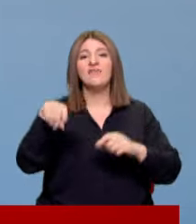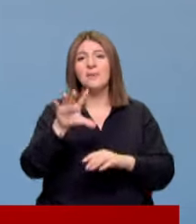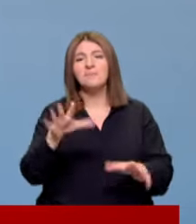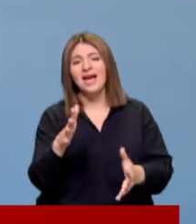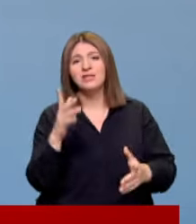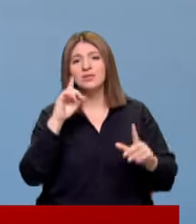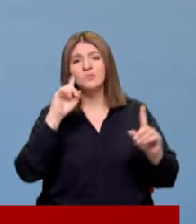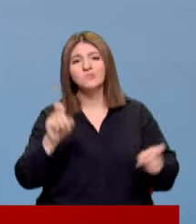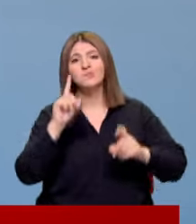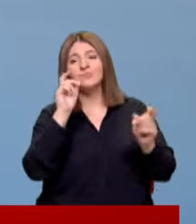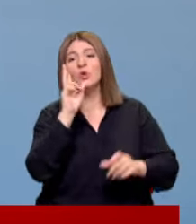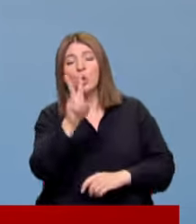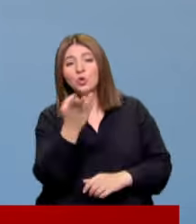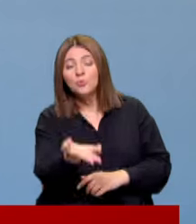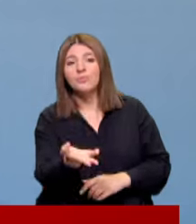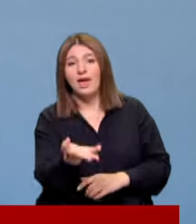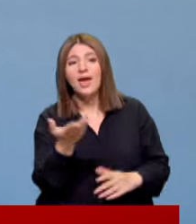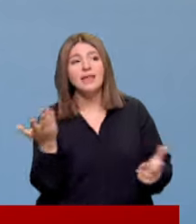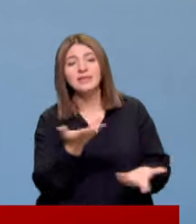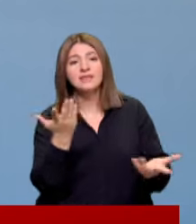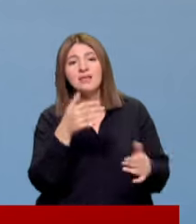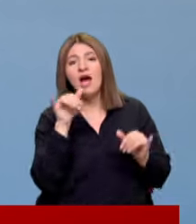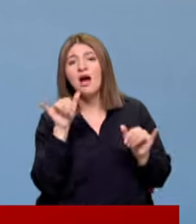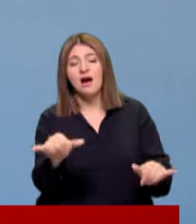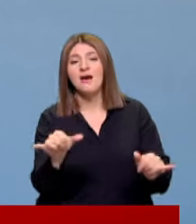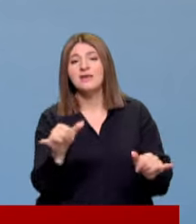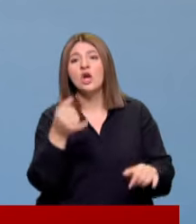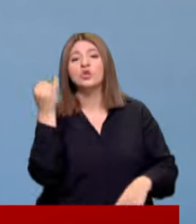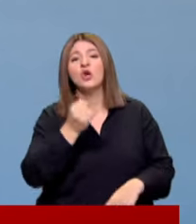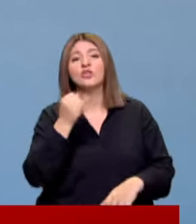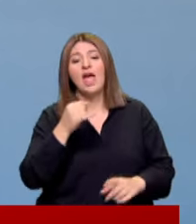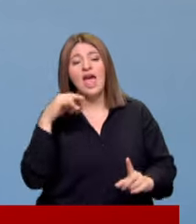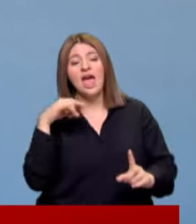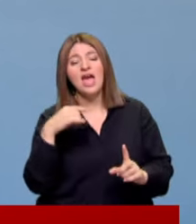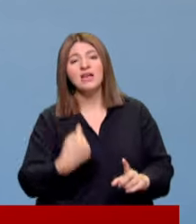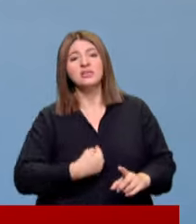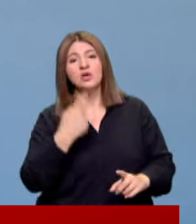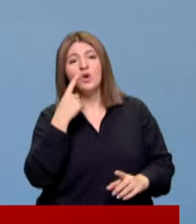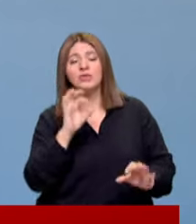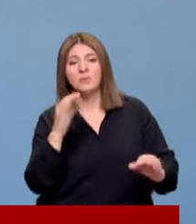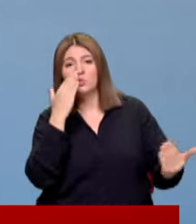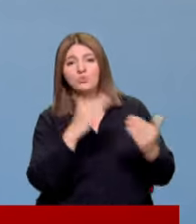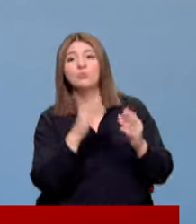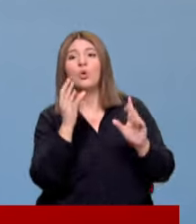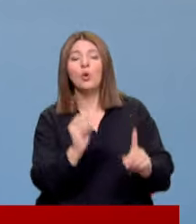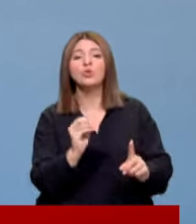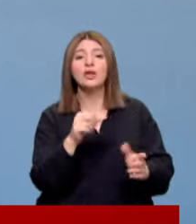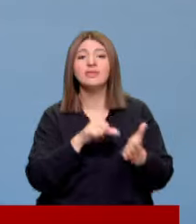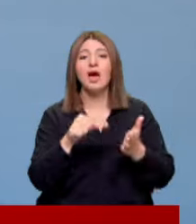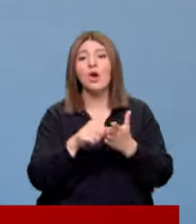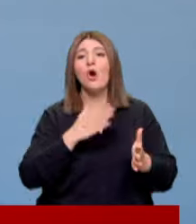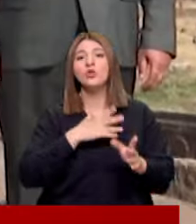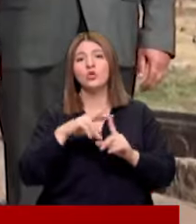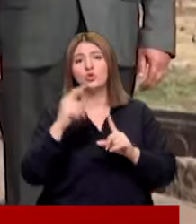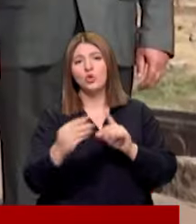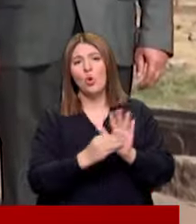belki de çelişir gibi görünüp de nasıl aynı kötü emeller üzerinde örtüştüklerini tarih önünde